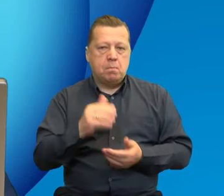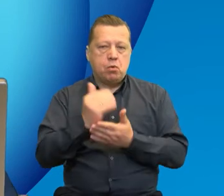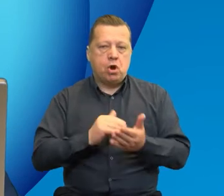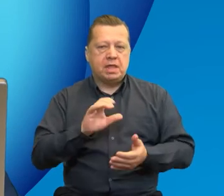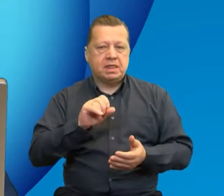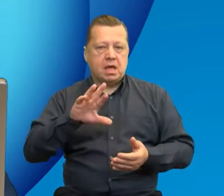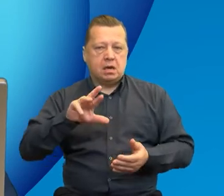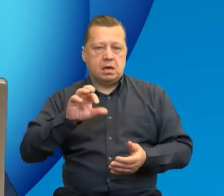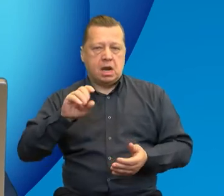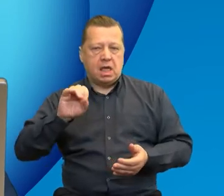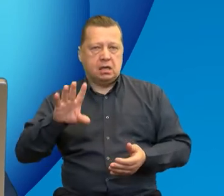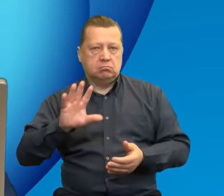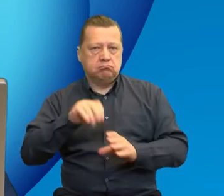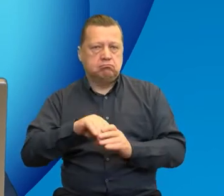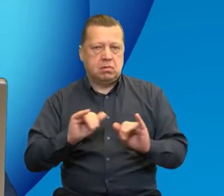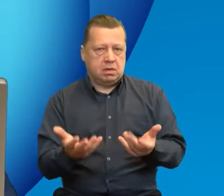z programów?